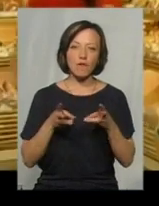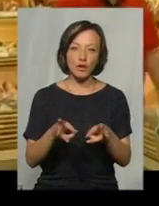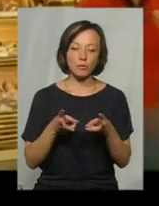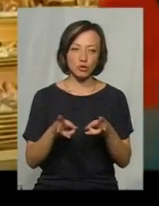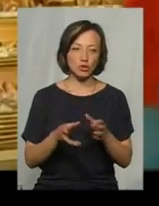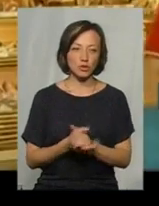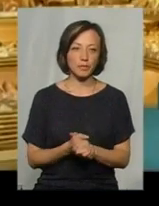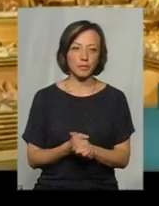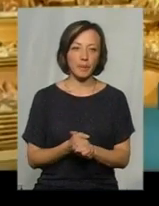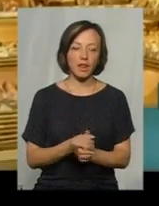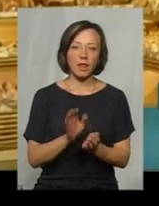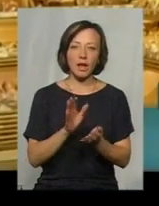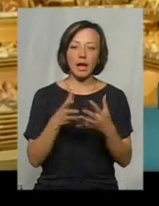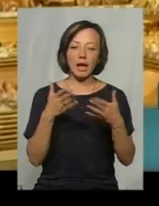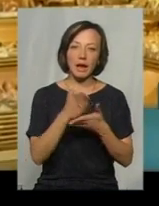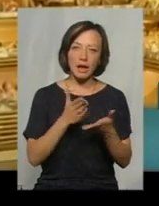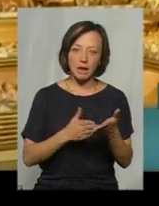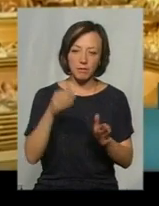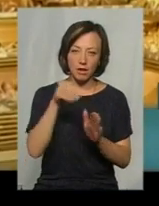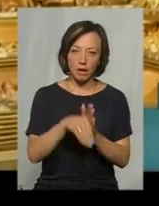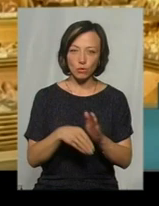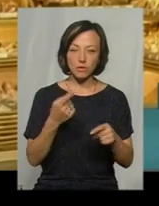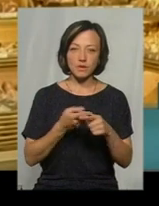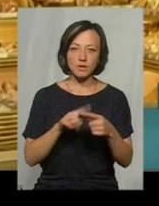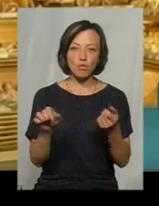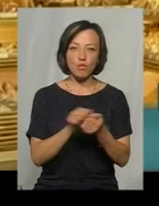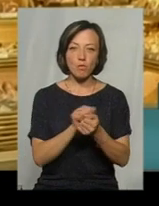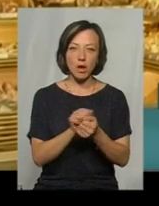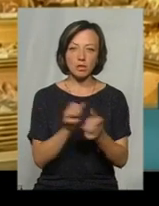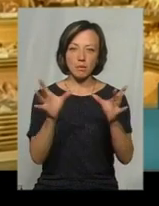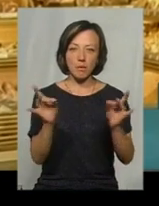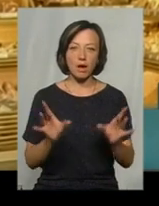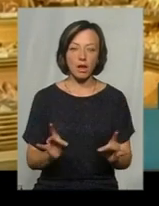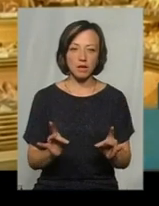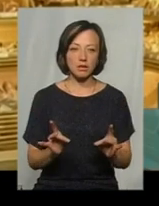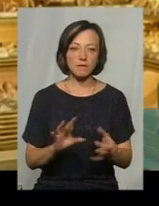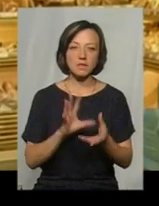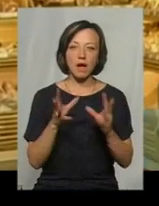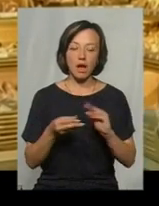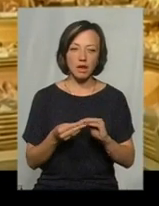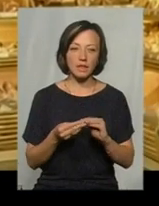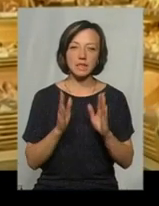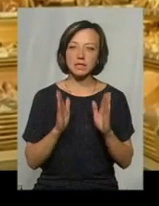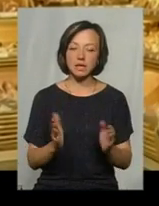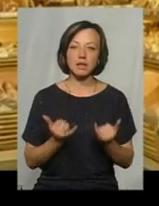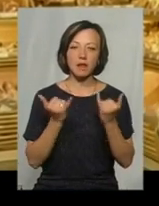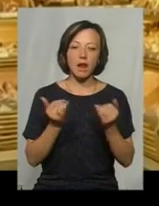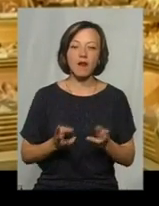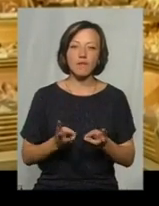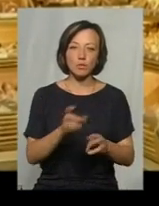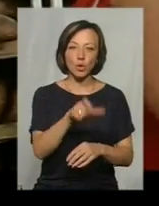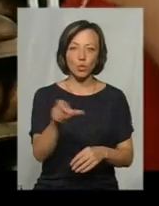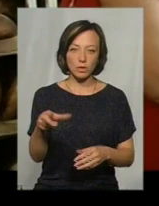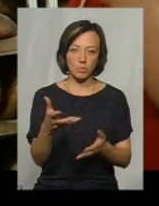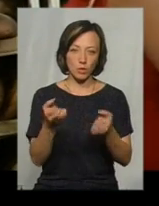І випічку буває, що і хліб кладуть в бумажний пакет. Взагалі-то тільки для випічки беруть люди